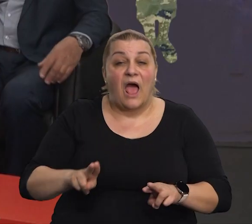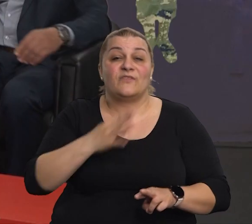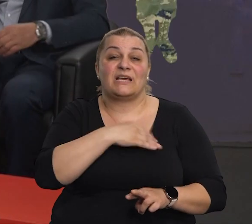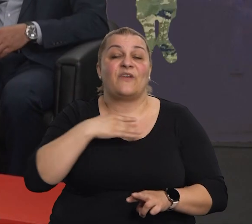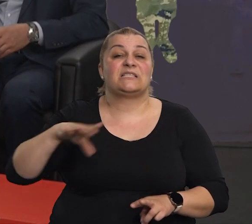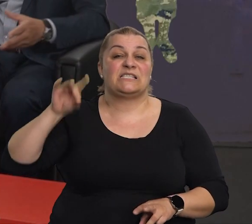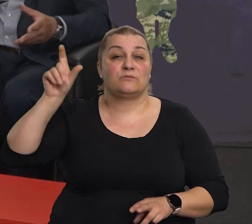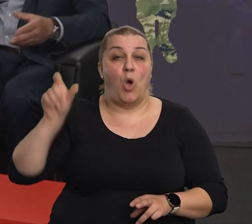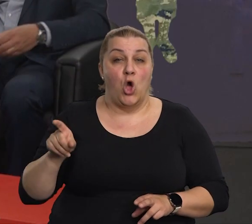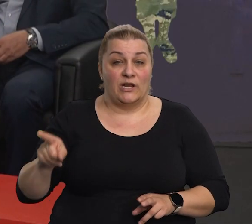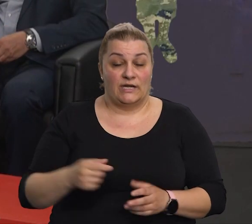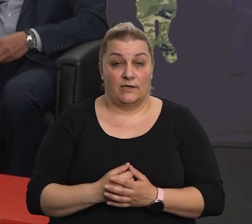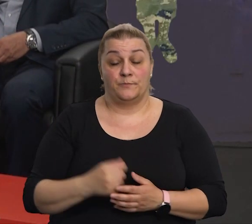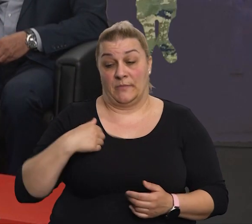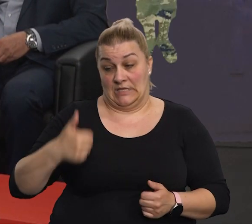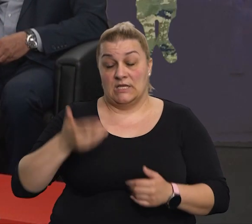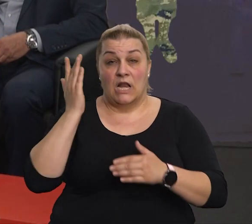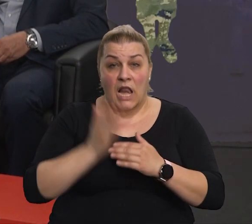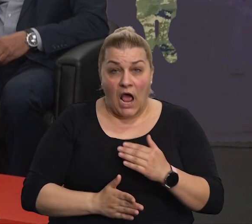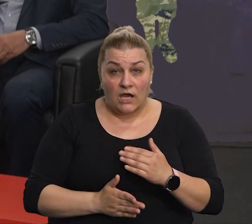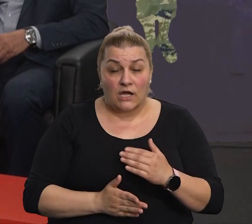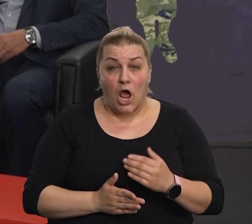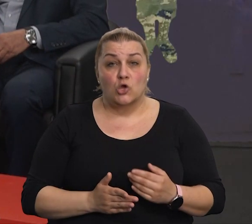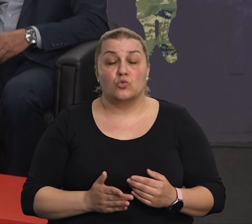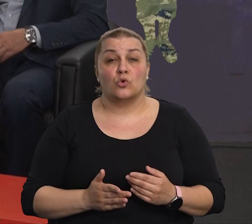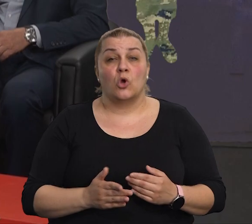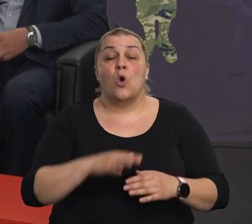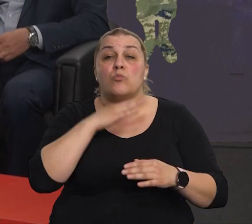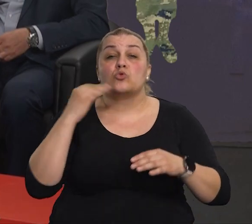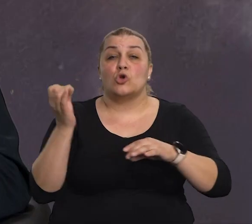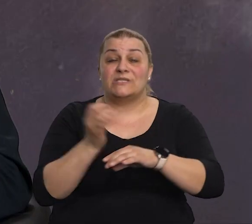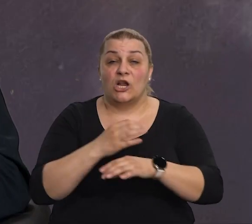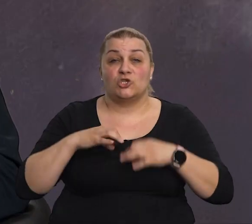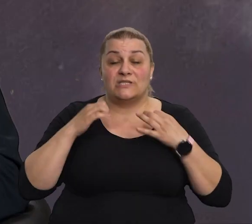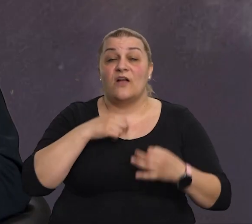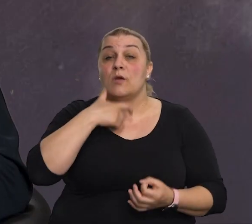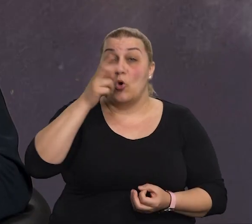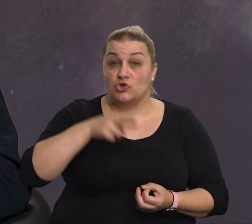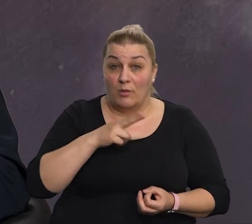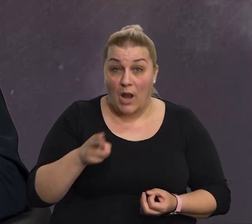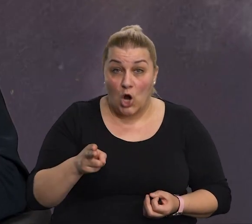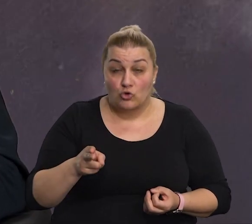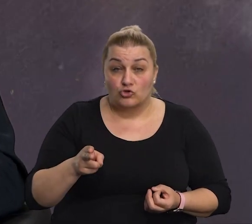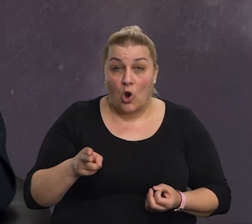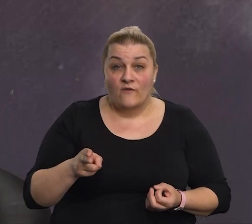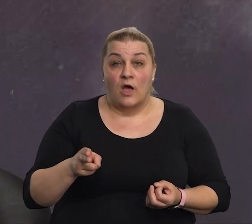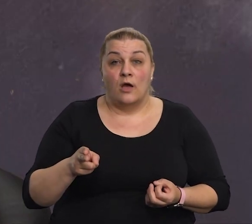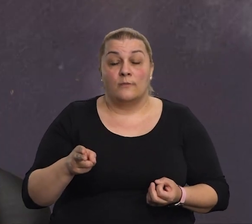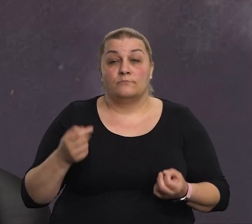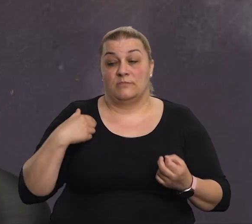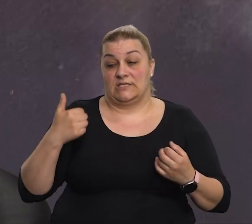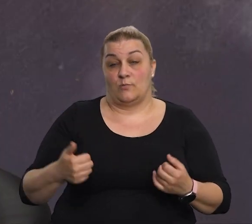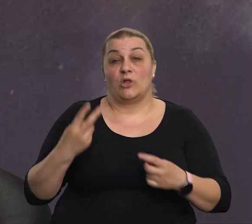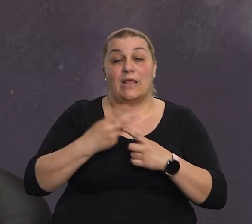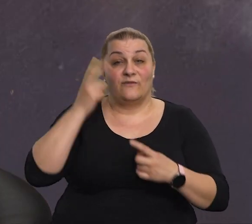Da evo na samo smo kraju pukovniče puno sveće zdravlje Bože Blagosova evo mi smo